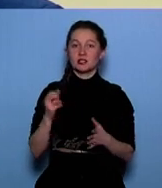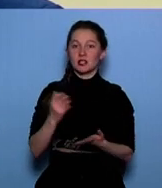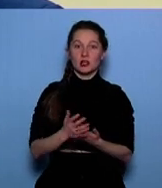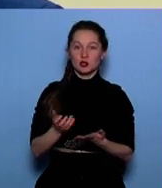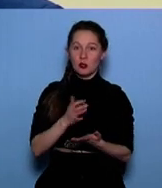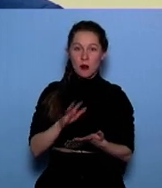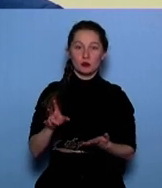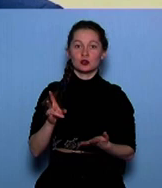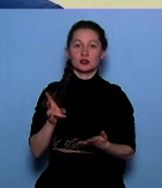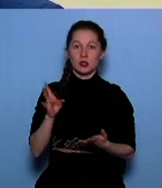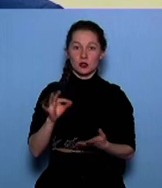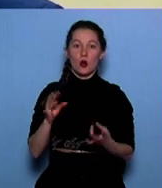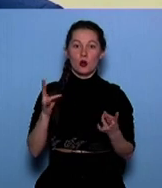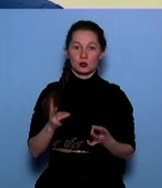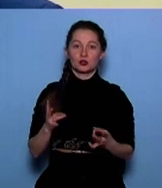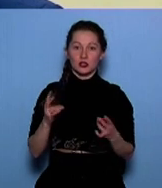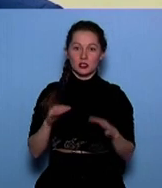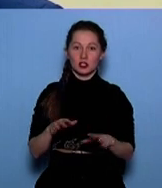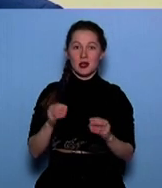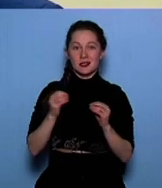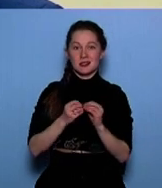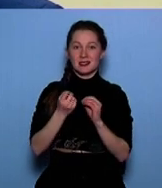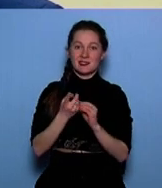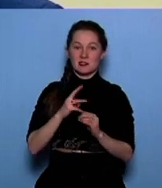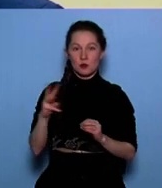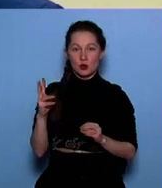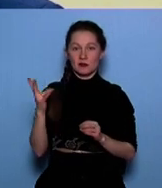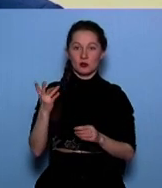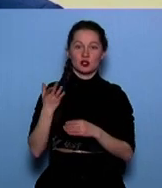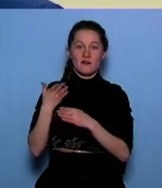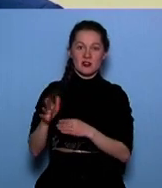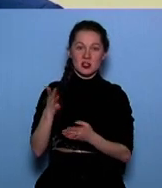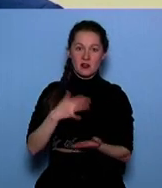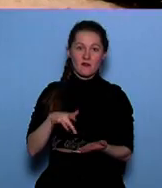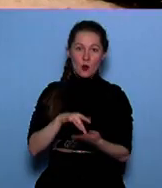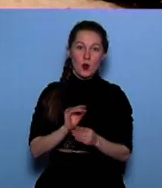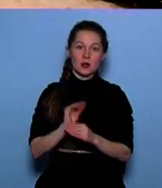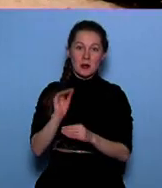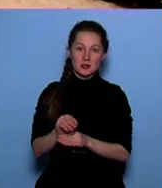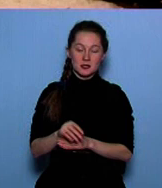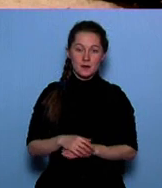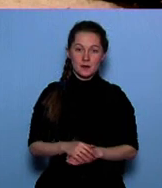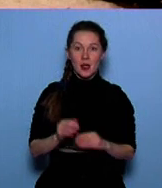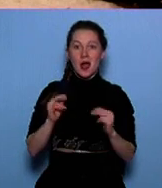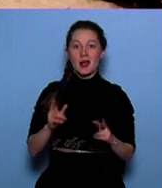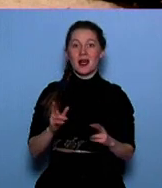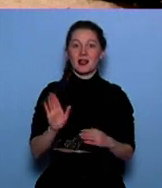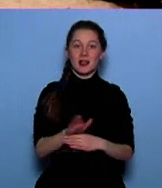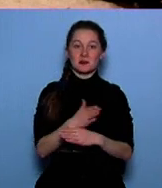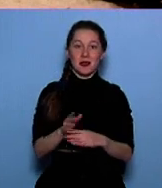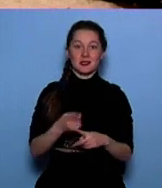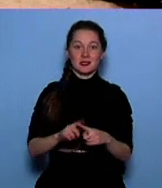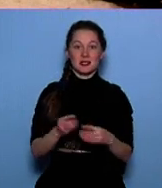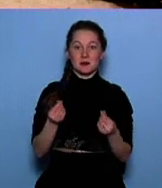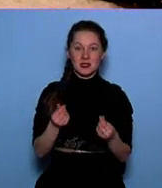но критичный объем где-то 10-11 миллионов на каждый город мы решили дополнительно выделить. Как распорядиться этими средствами, в